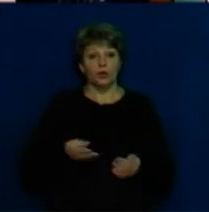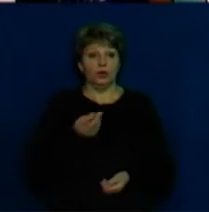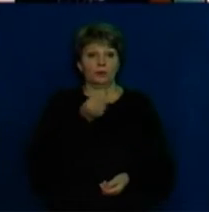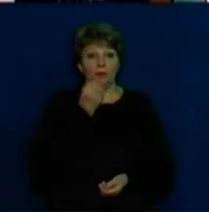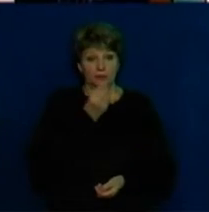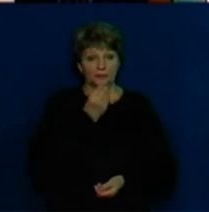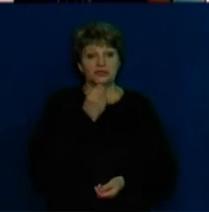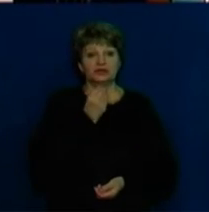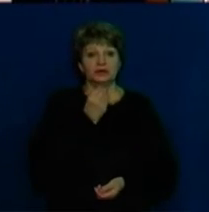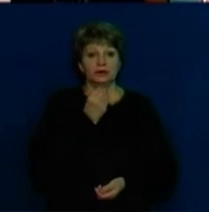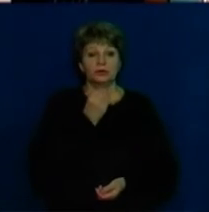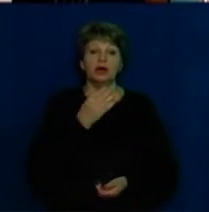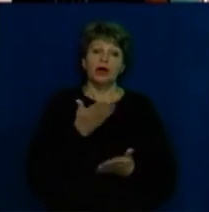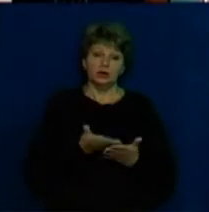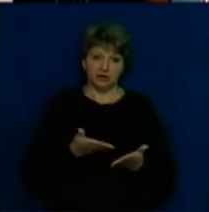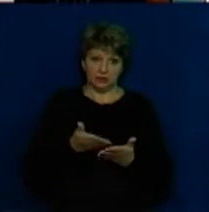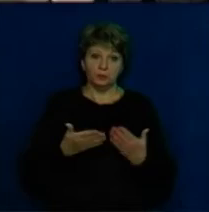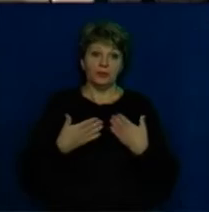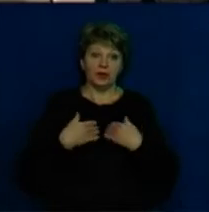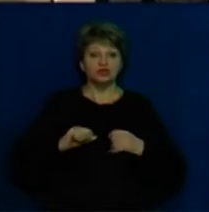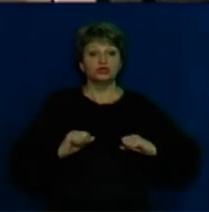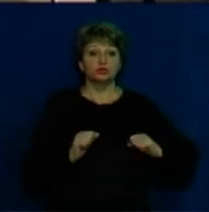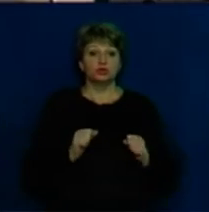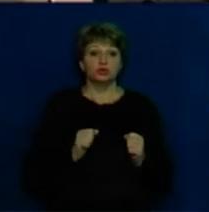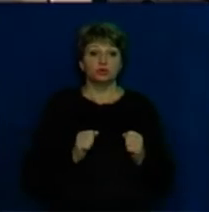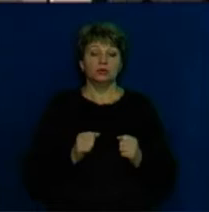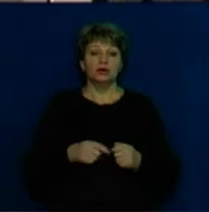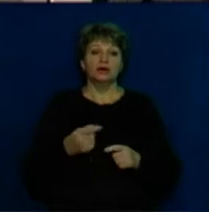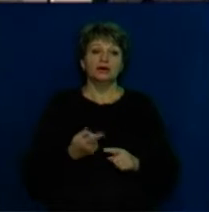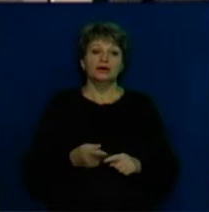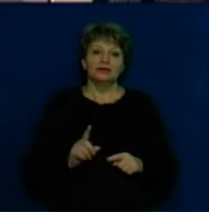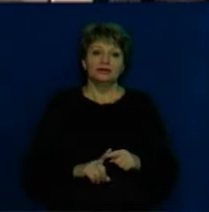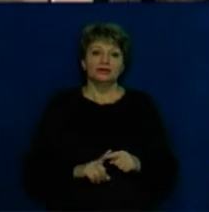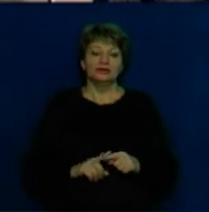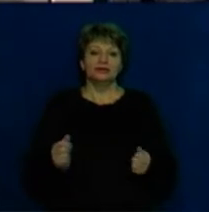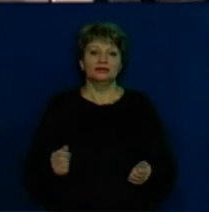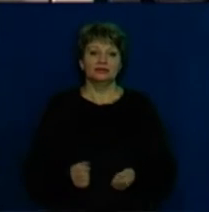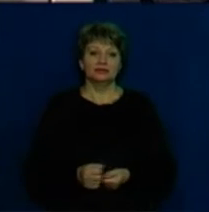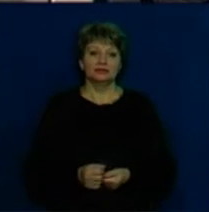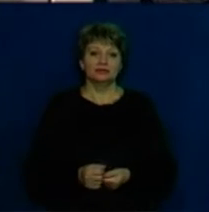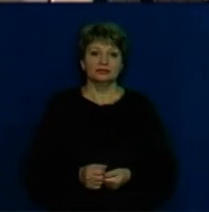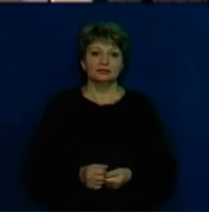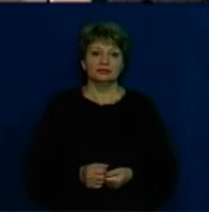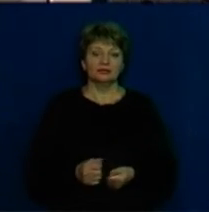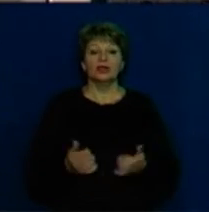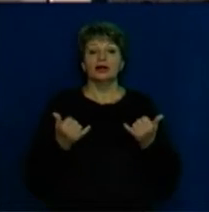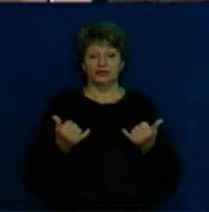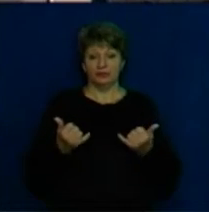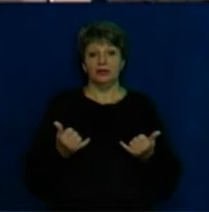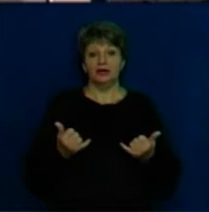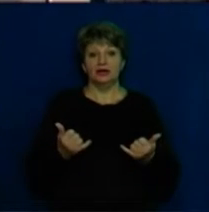і рекомендуємо нашим друзям. Щеркос, колись бувало, що ми такої самі. Тепер